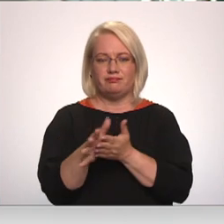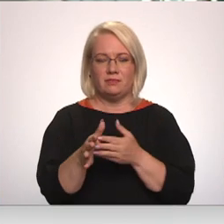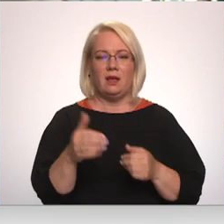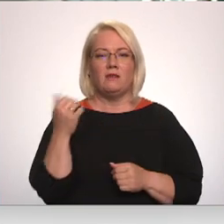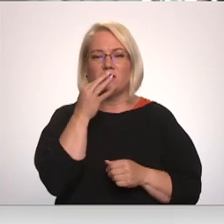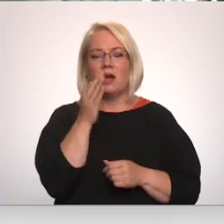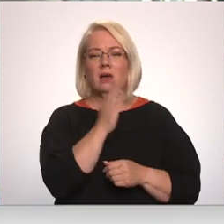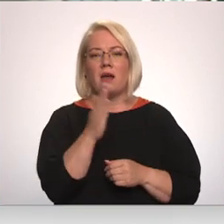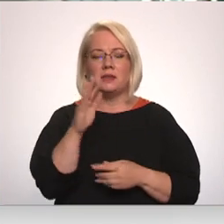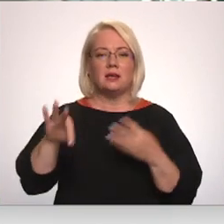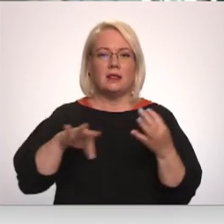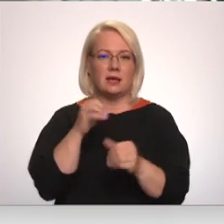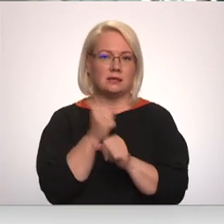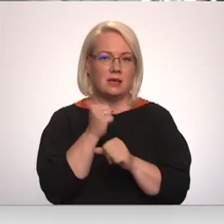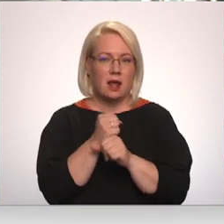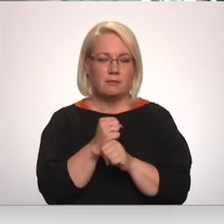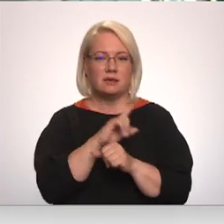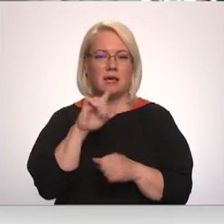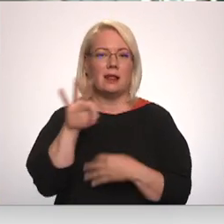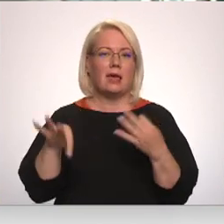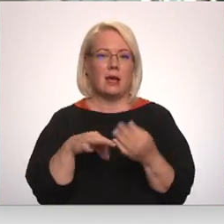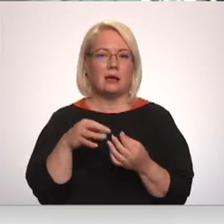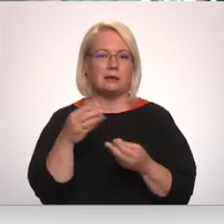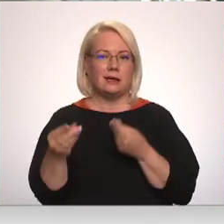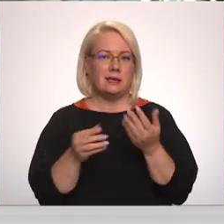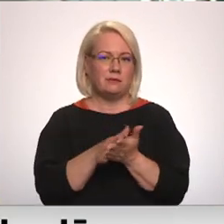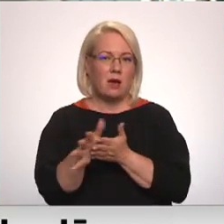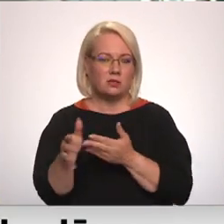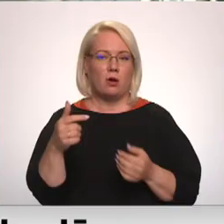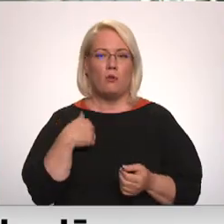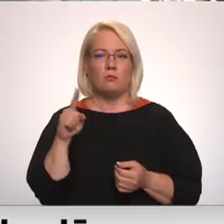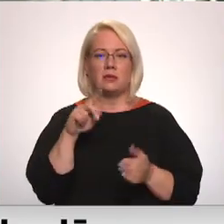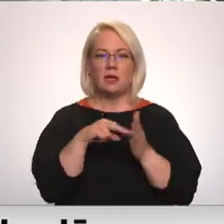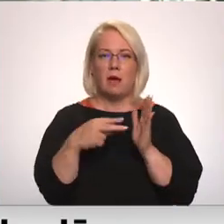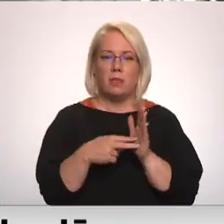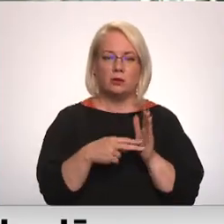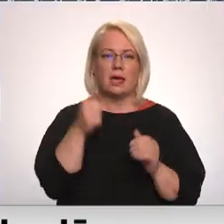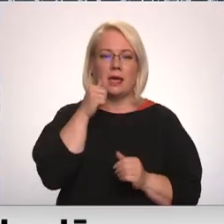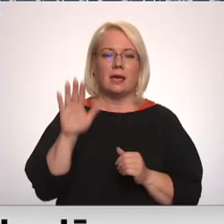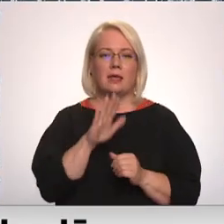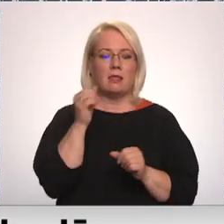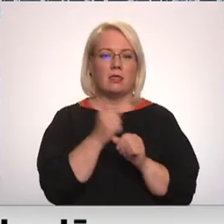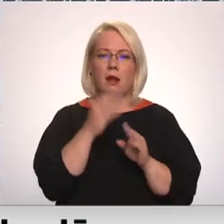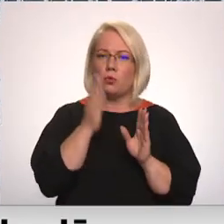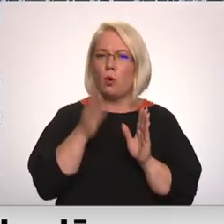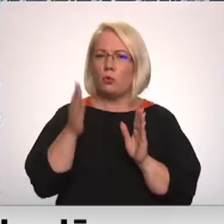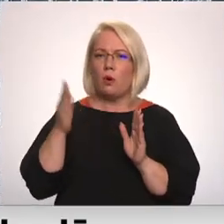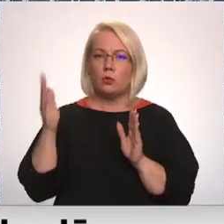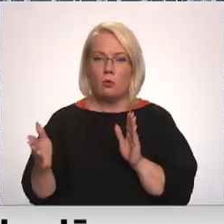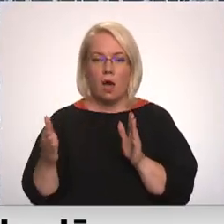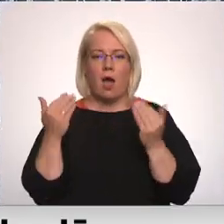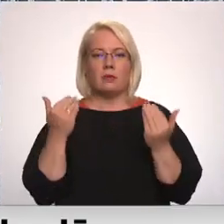ir līgas izmaksas. Mūsim jau ir īplānotas ikdienā, ka mēs darām tūtu, tādi darbi, kas ir